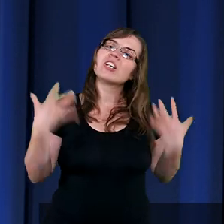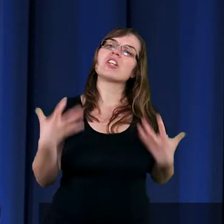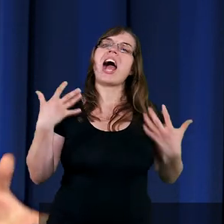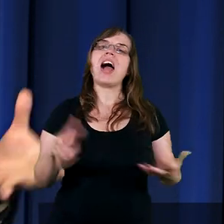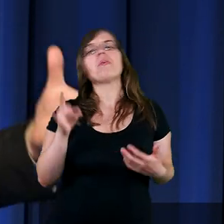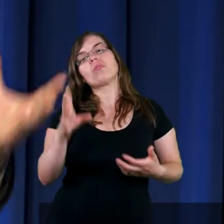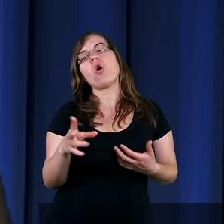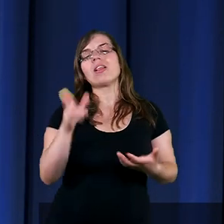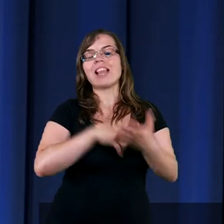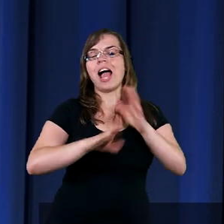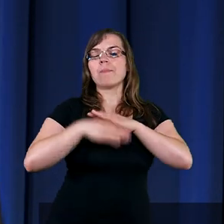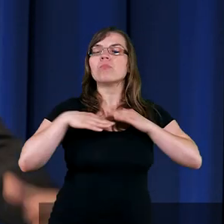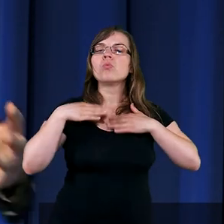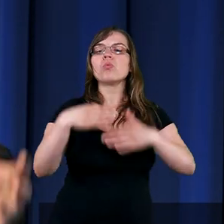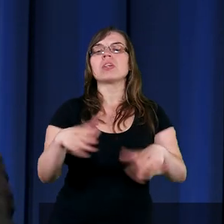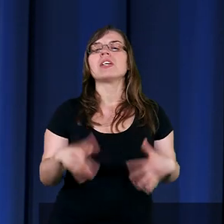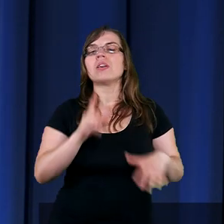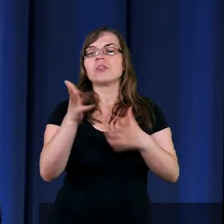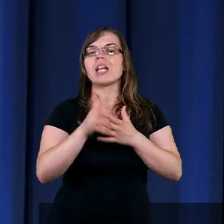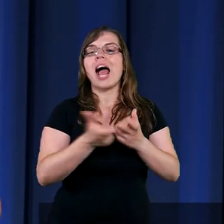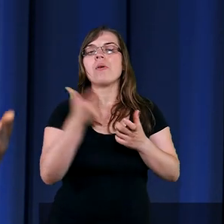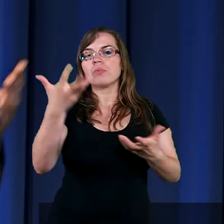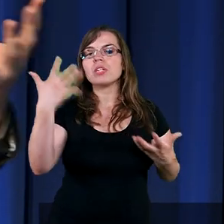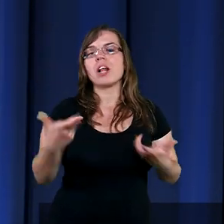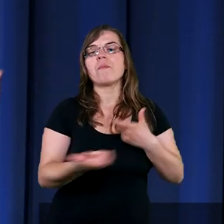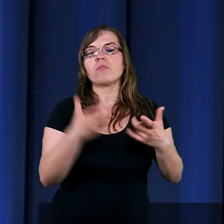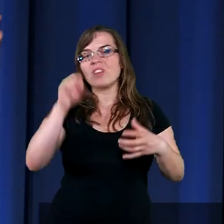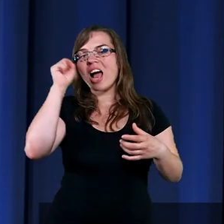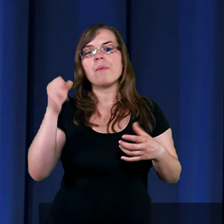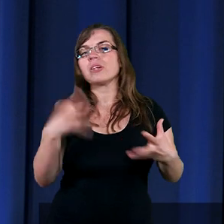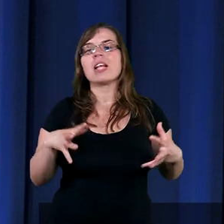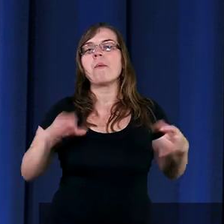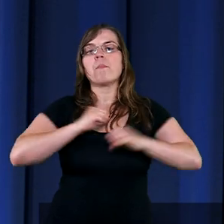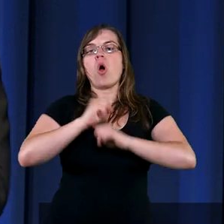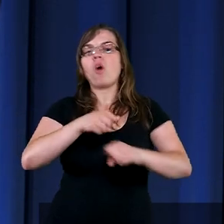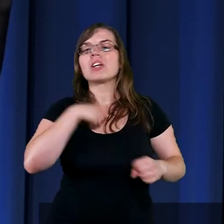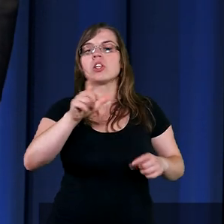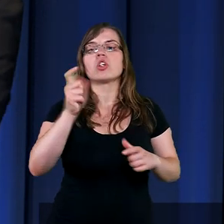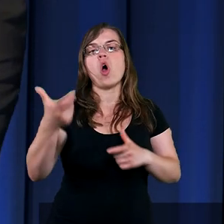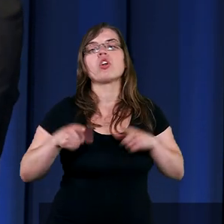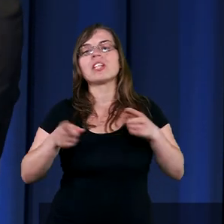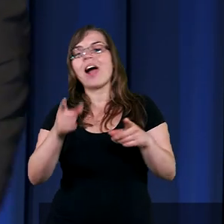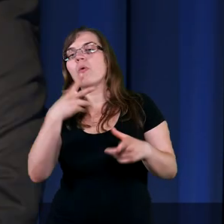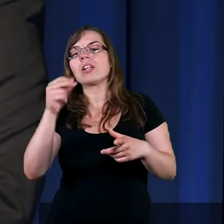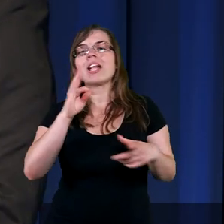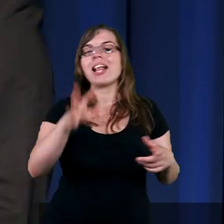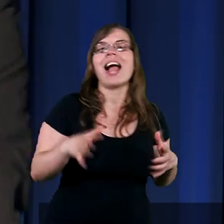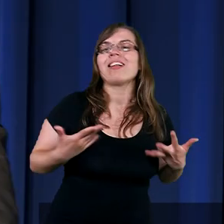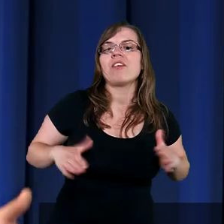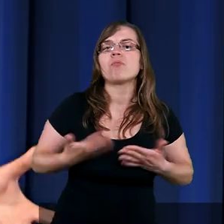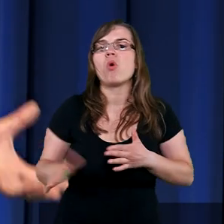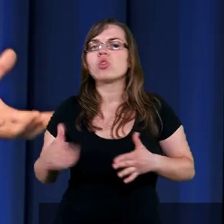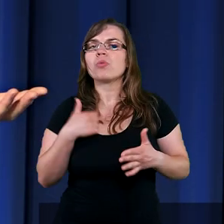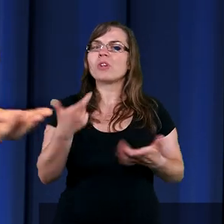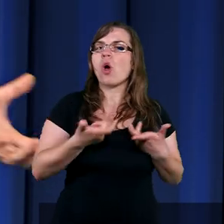potem na pustyni. Potem tam dałem mu wszystko w Egipcie. Nie blokowałem, żeby coś się działo nie w porządku.